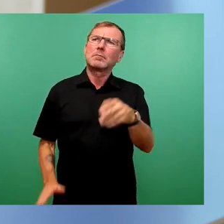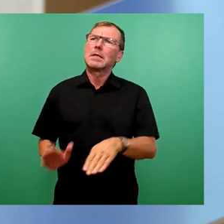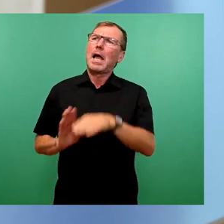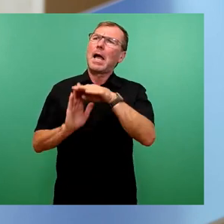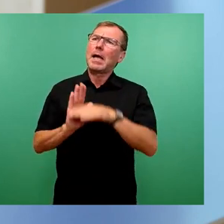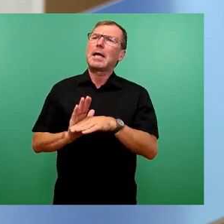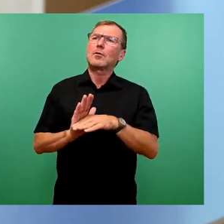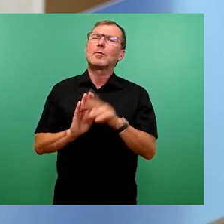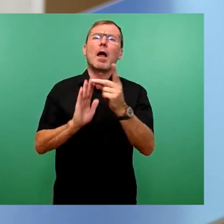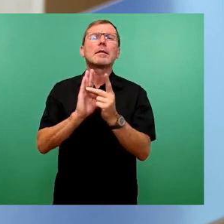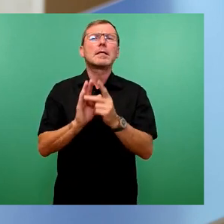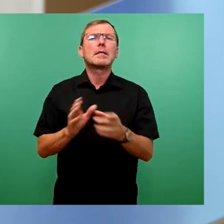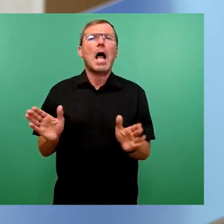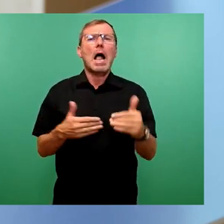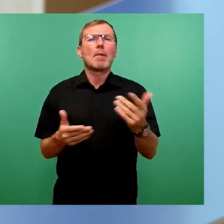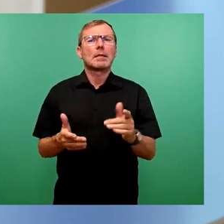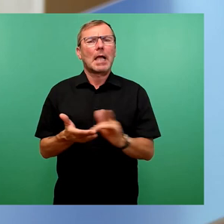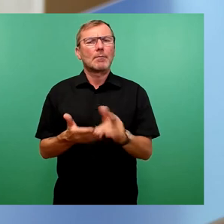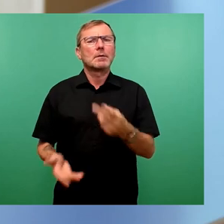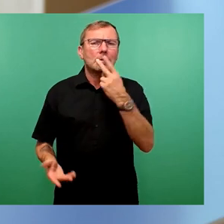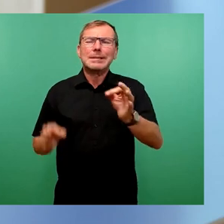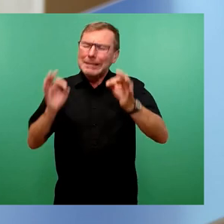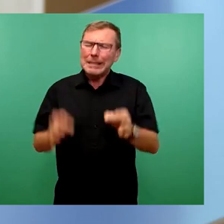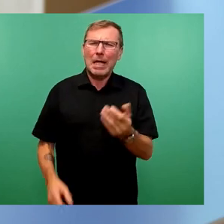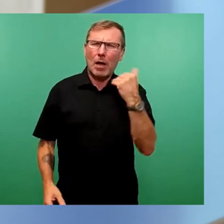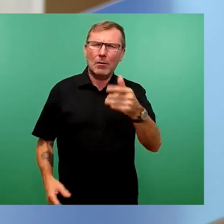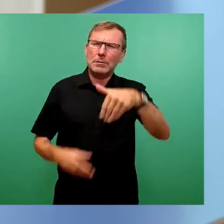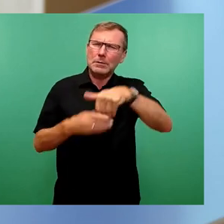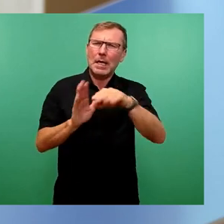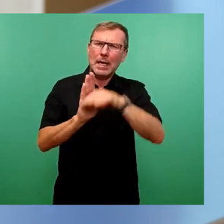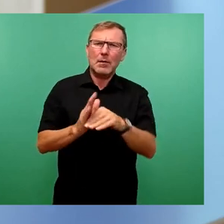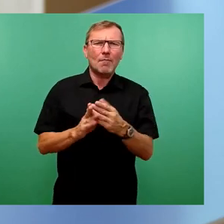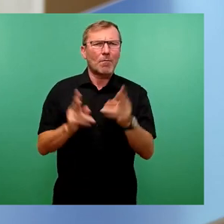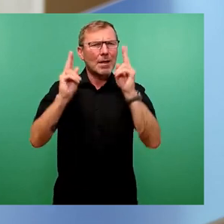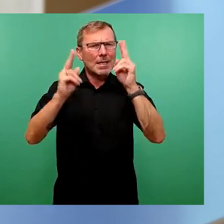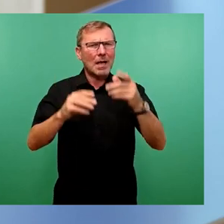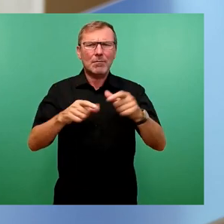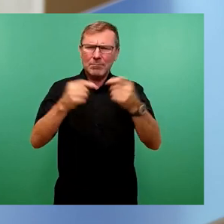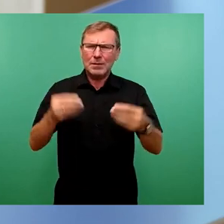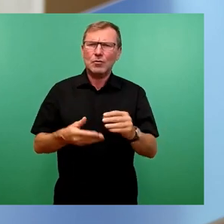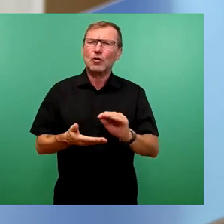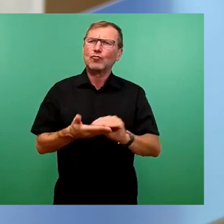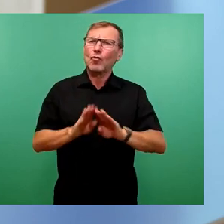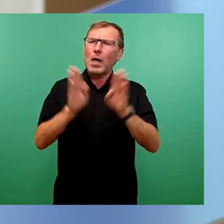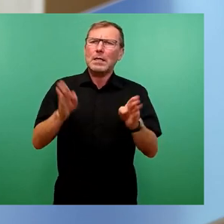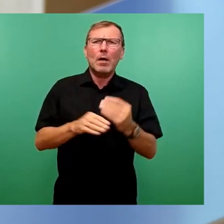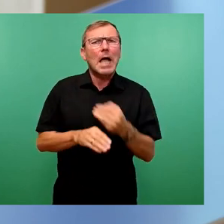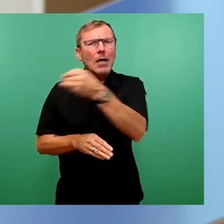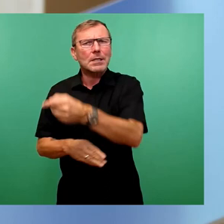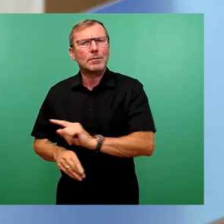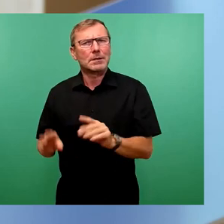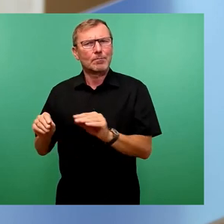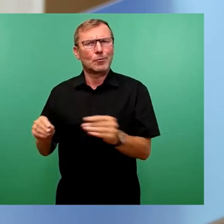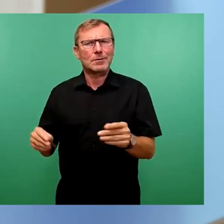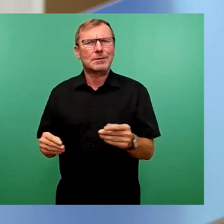den Digitalpakt Schule angeschaffte iPads in Dresden konkret aus und warum dürfen Lehrer diese Geräte nicht außerhalb des Schulgebäudes nutzen, obwohl die Förderrichtlinie dem